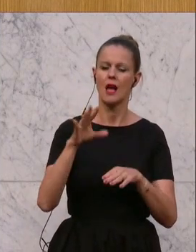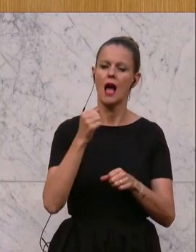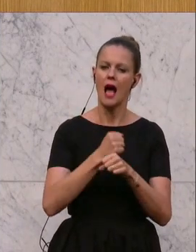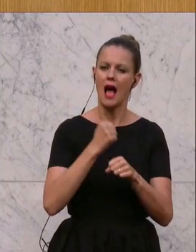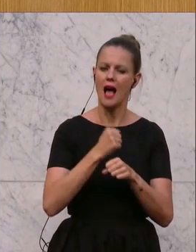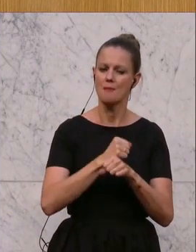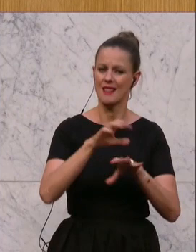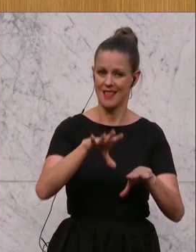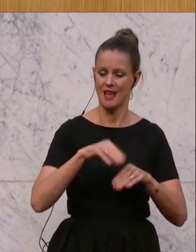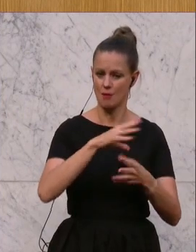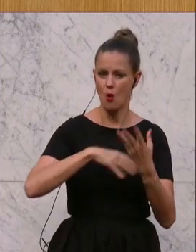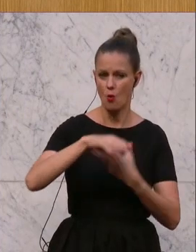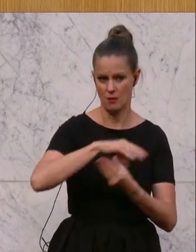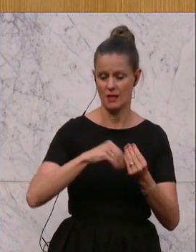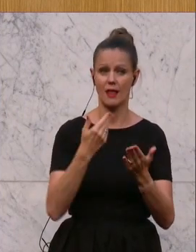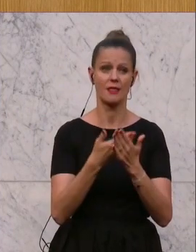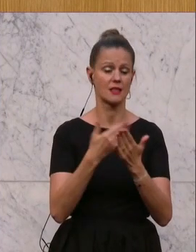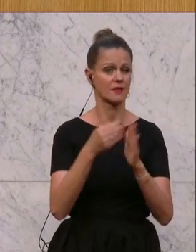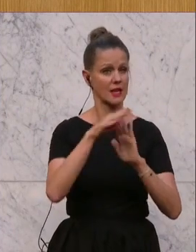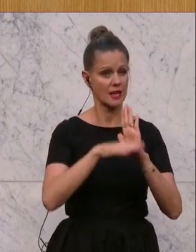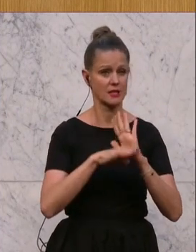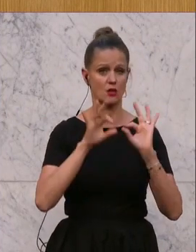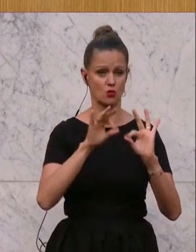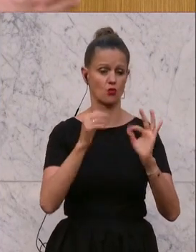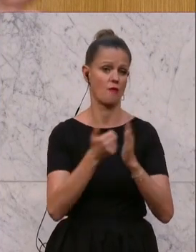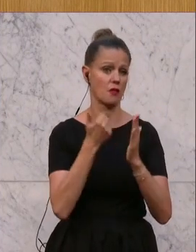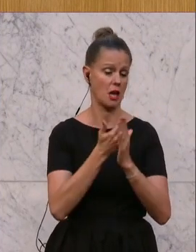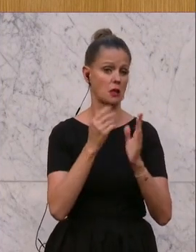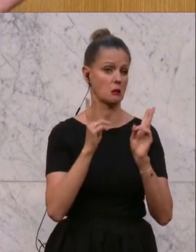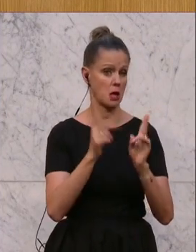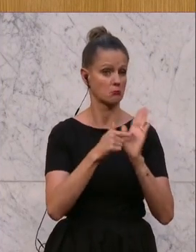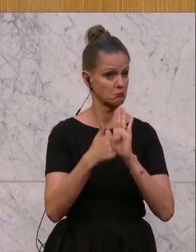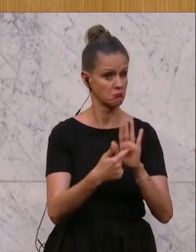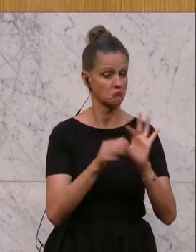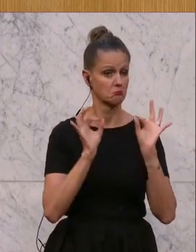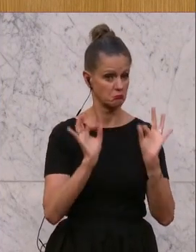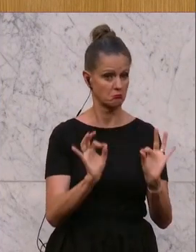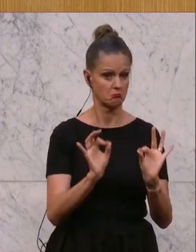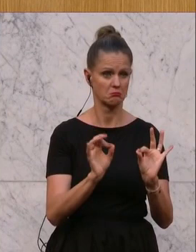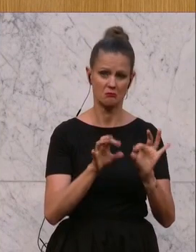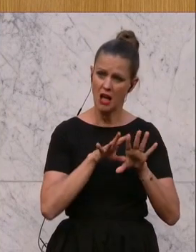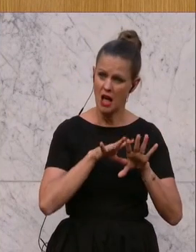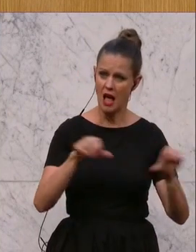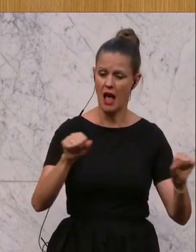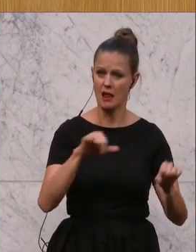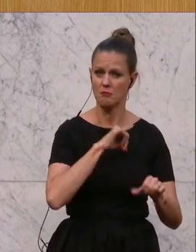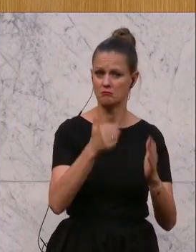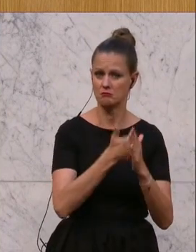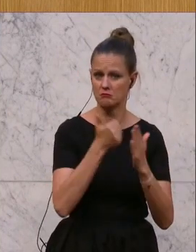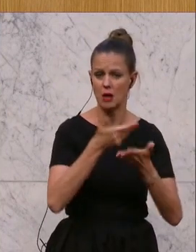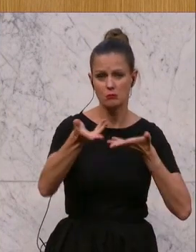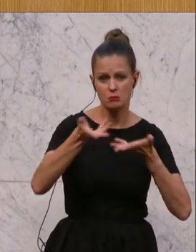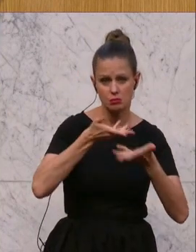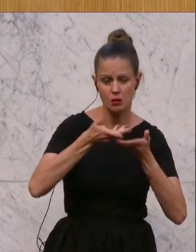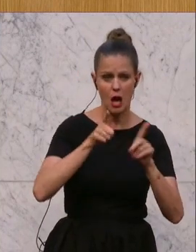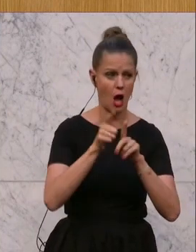ich, dass man dieses Gesetz gut vertreten kann, weil es in der Breite ausverhandelt ist, mit allen Stakeholdern ausverhandelt ist, auch